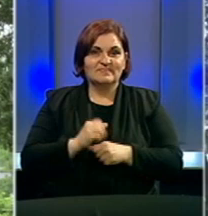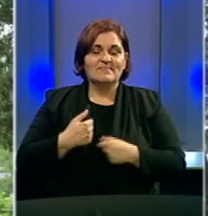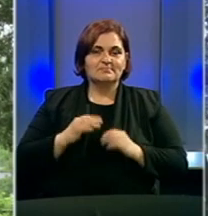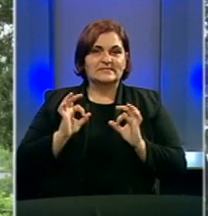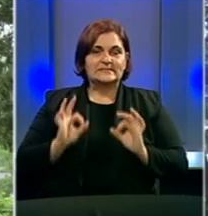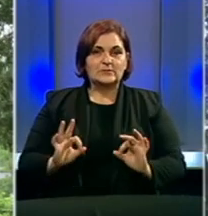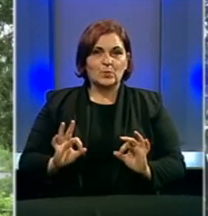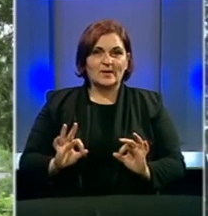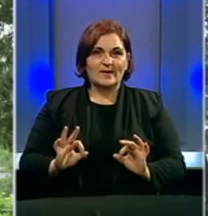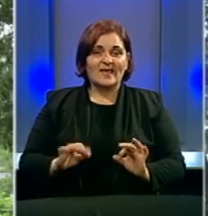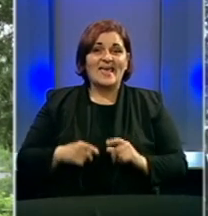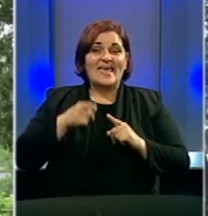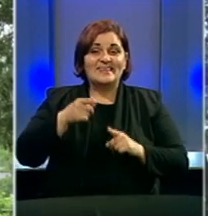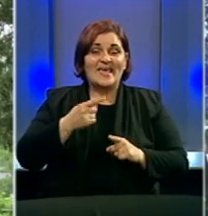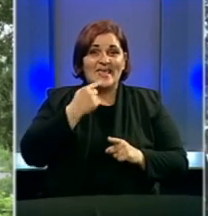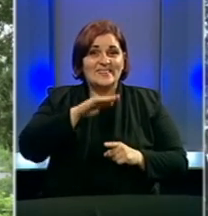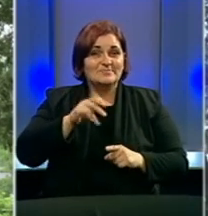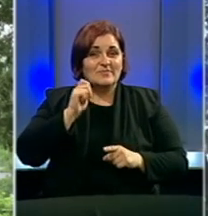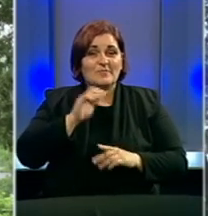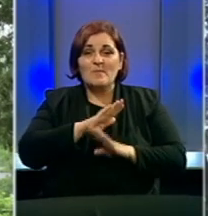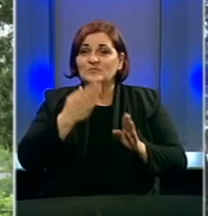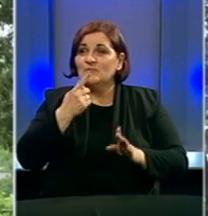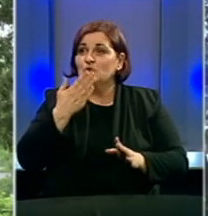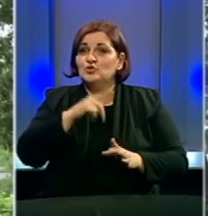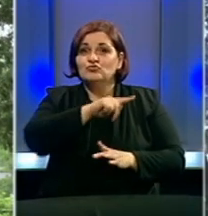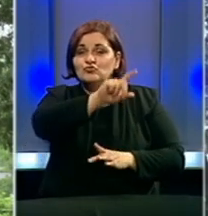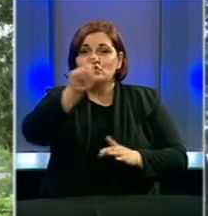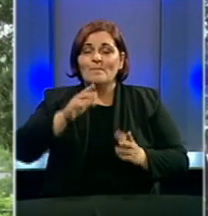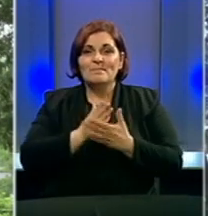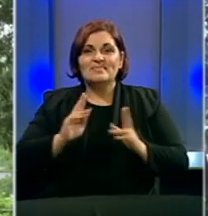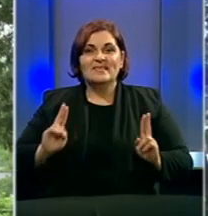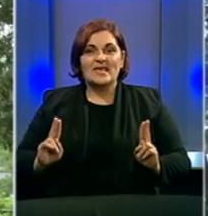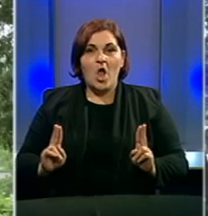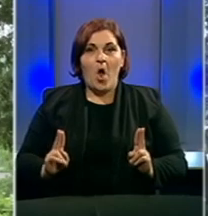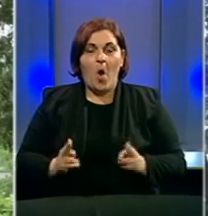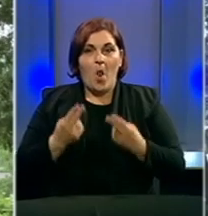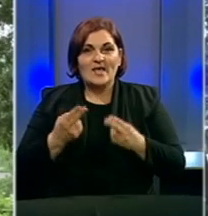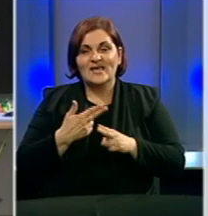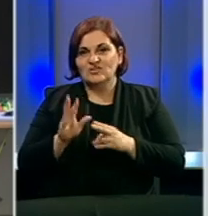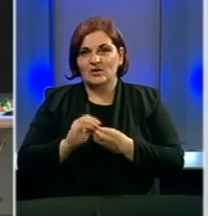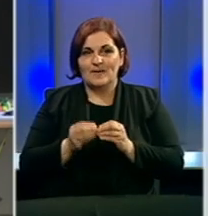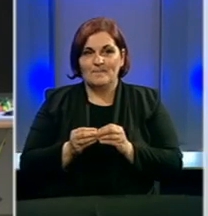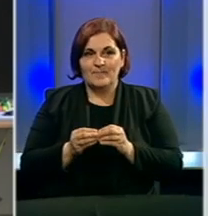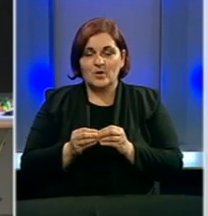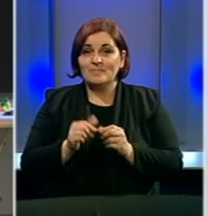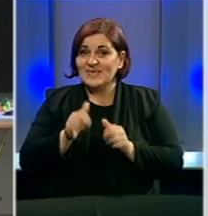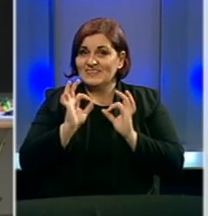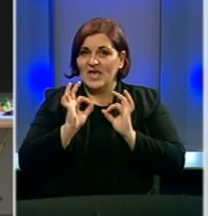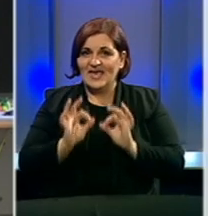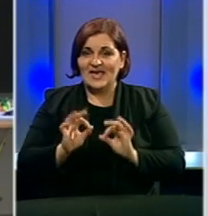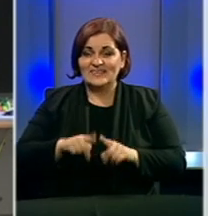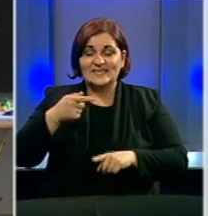sam siguran da će i tim dječacima po svim školama biti olakšano i malo te neriješeni problemi. Jedno je sigurno,